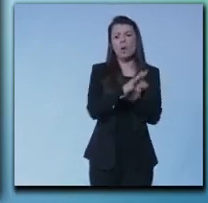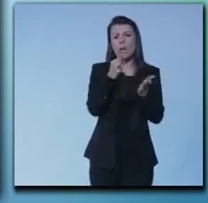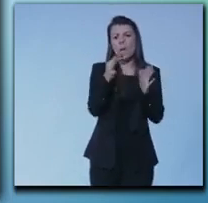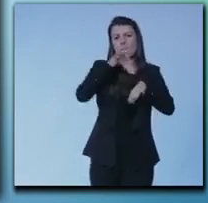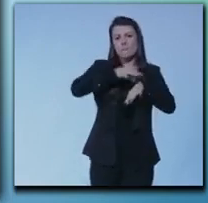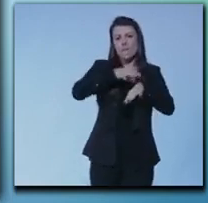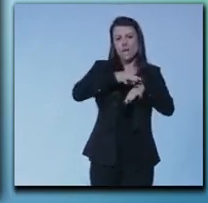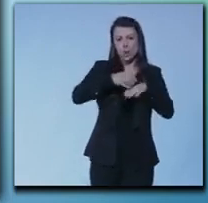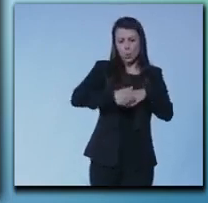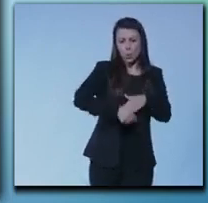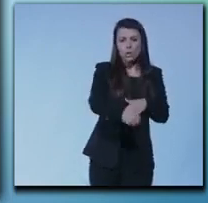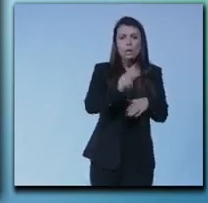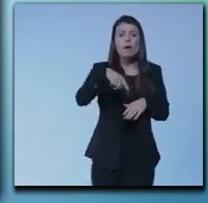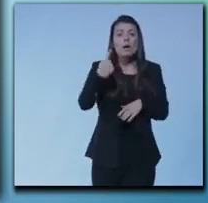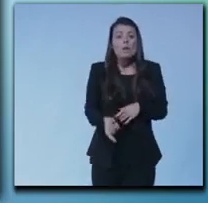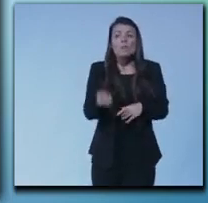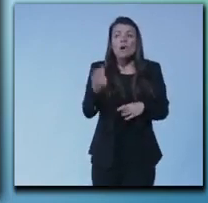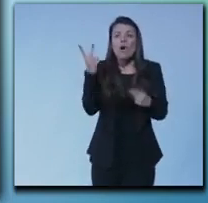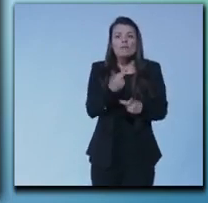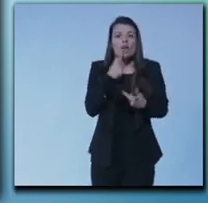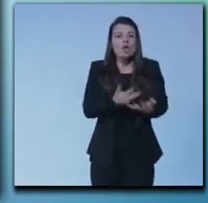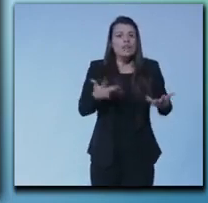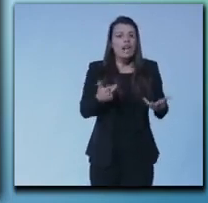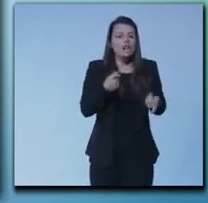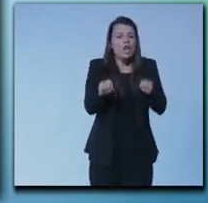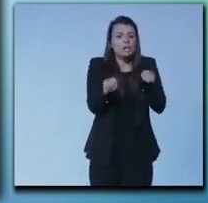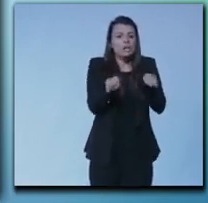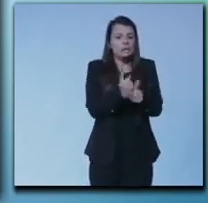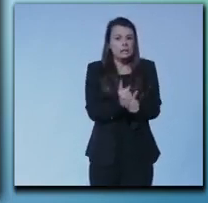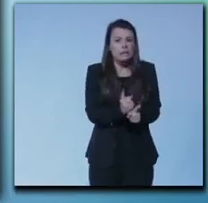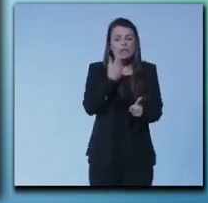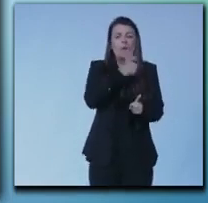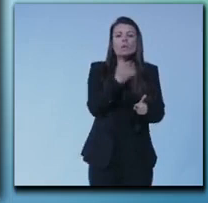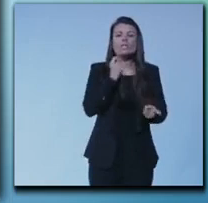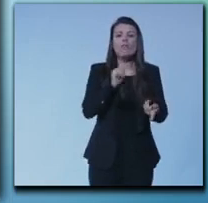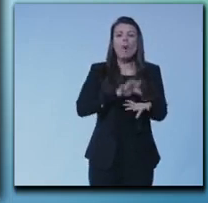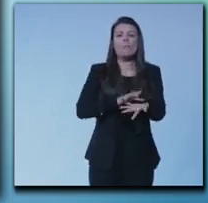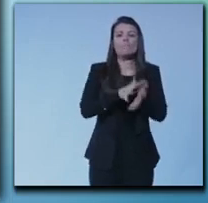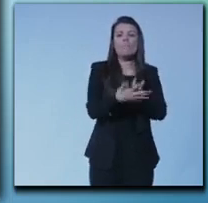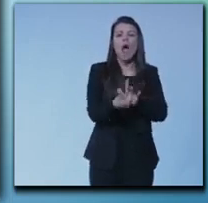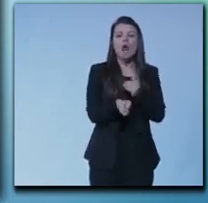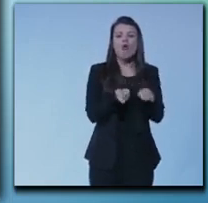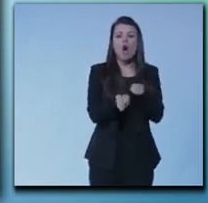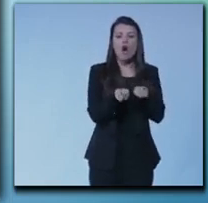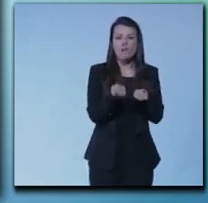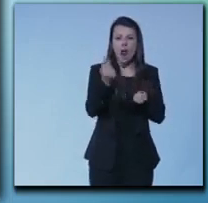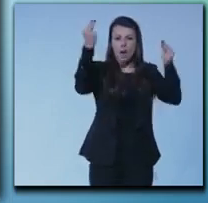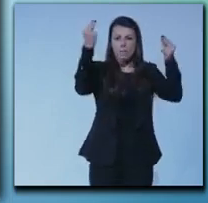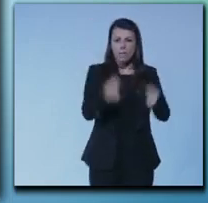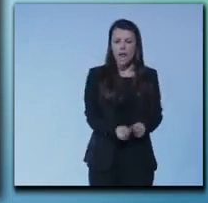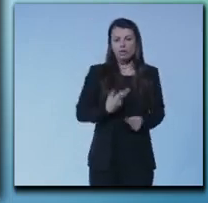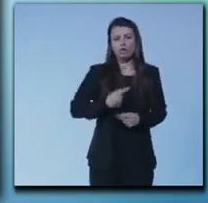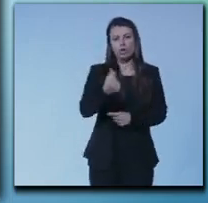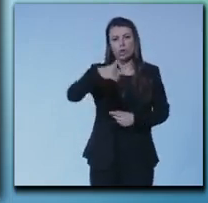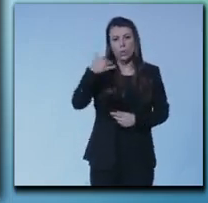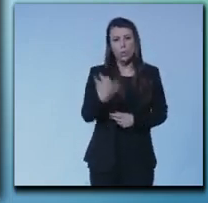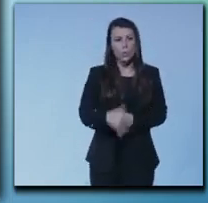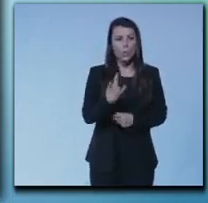presidiando il terreno sia della manovra di bilancio perché ci sono parecchi quattrini alla voce